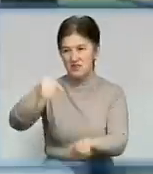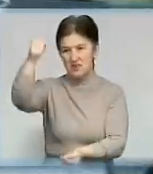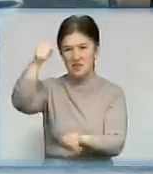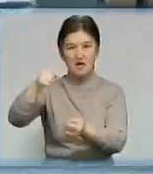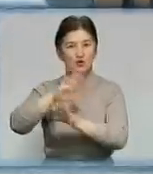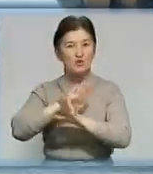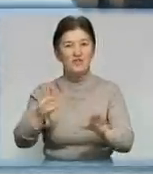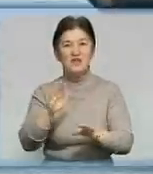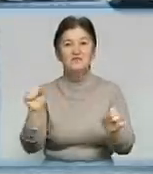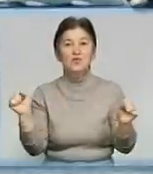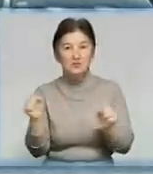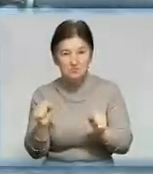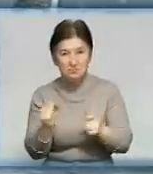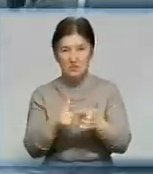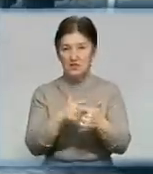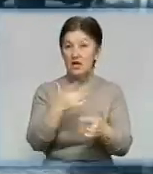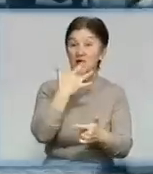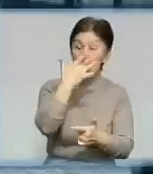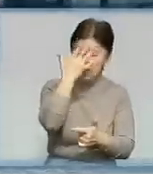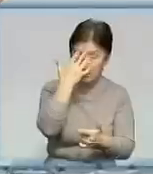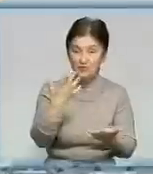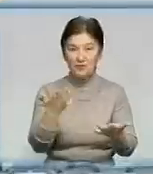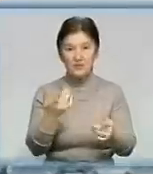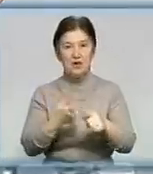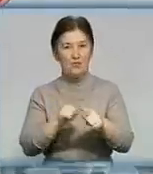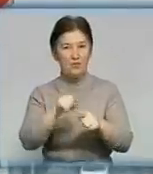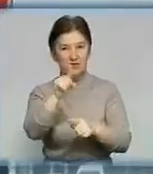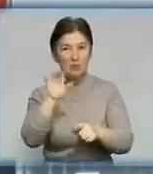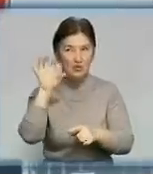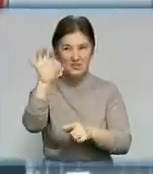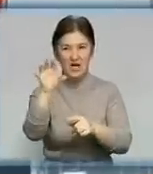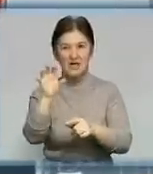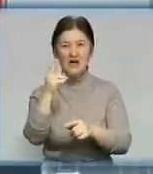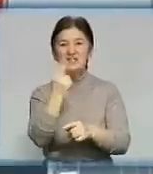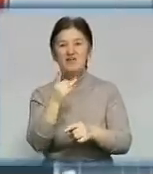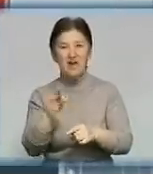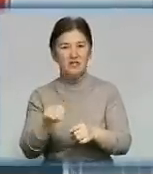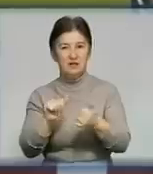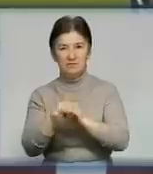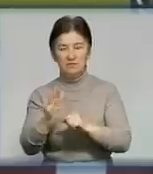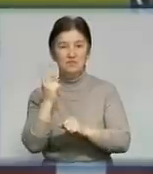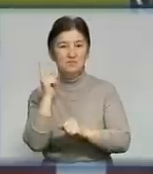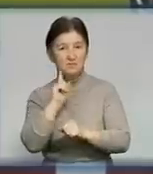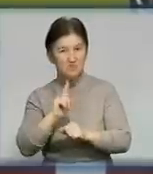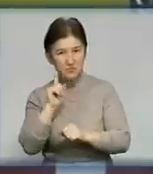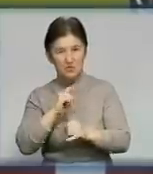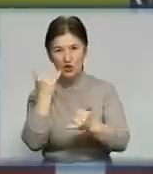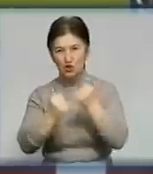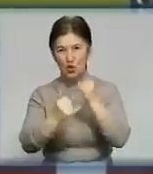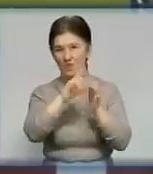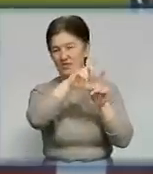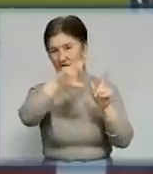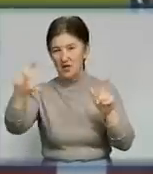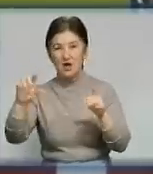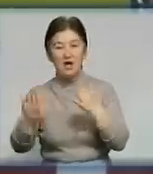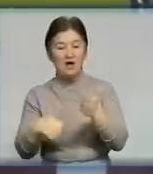додакові обмеження швидкості. Постійні і тимчасові. Кольори дорожніх знаків не міняються. Регулярні на білому фоні, тимчасові – на жовтому. Однак